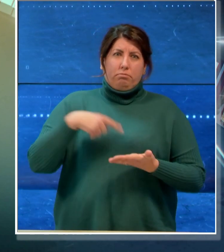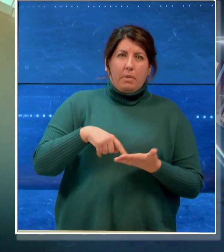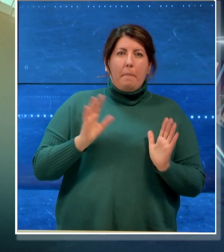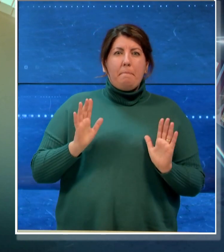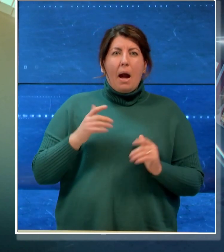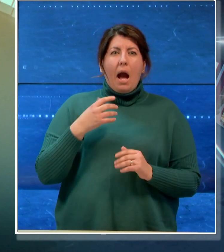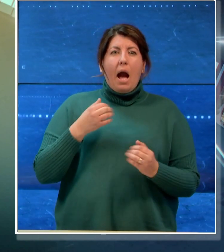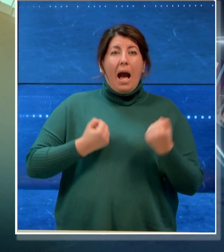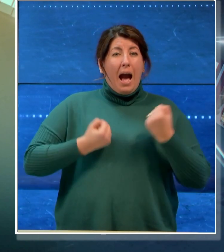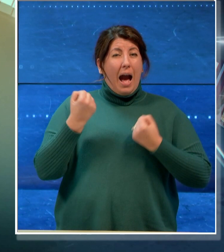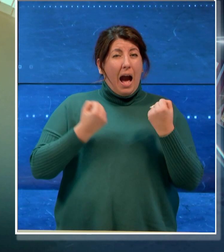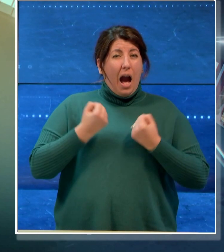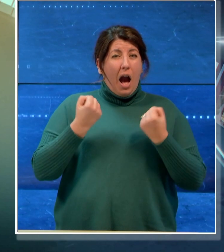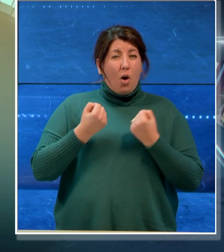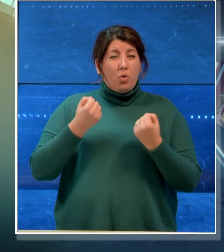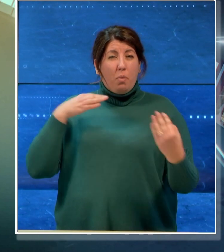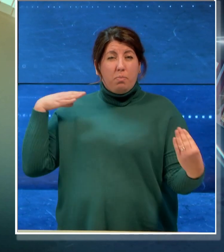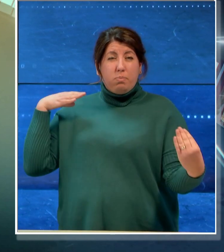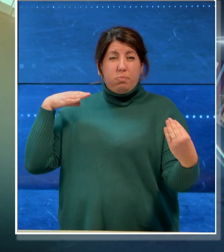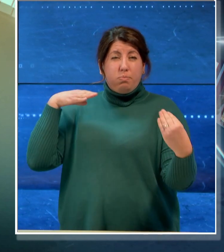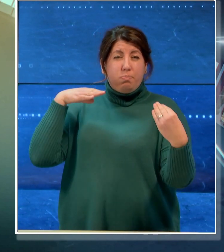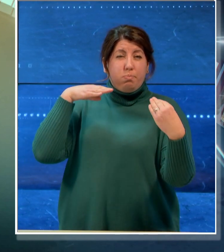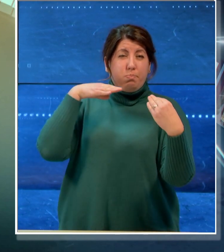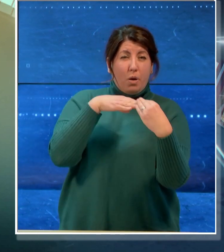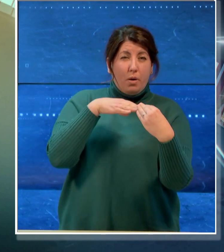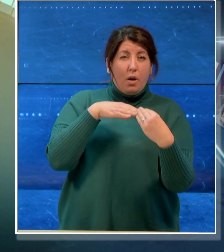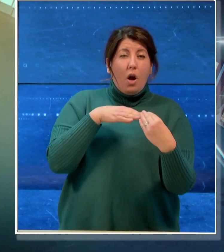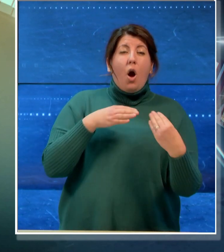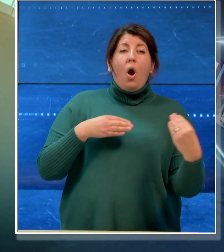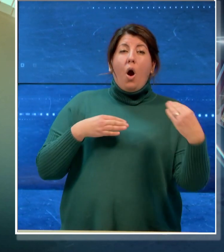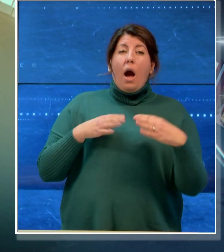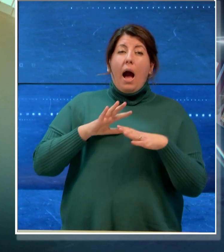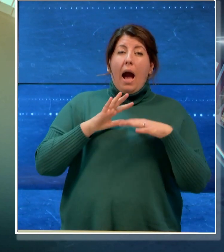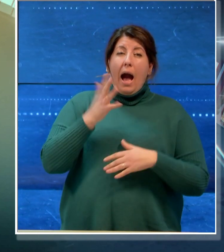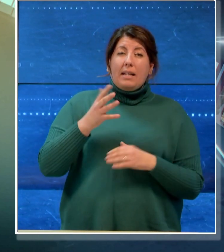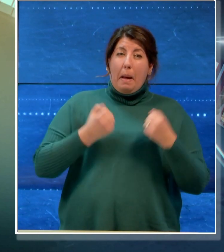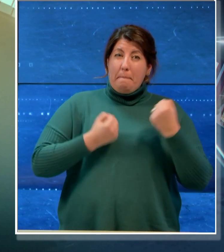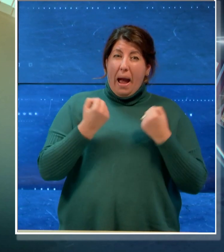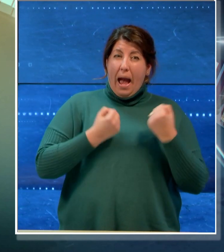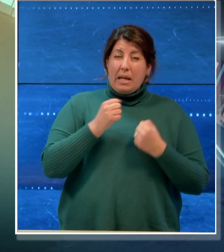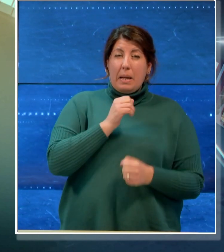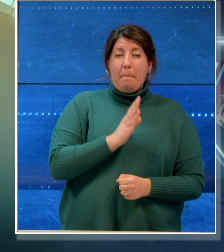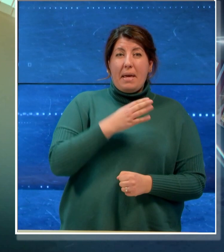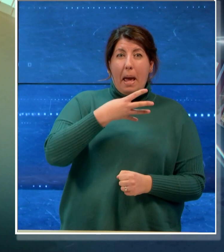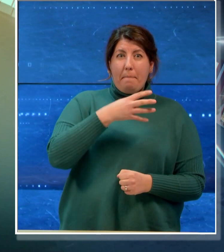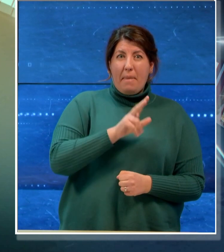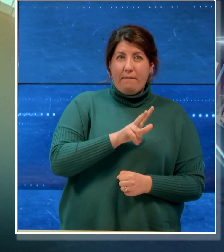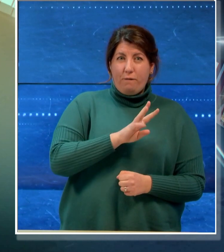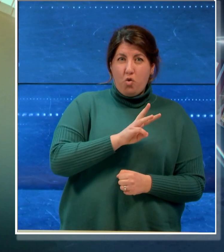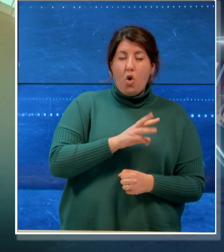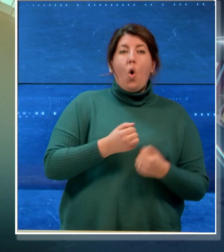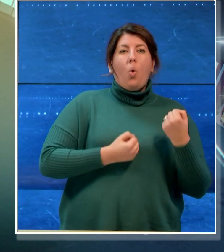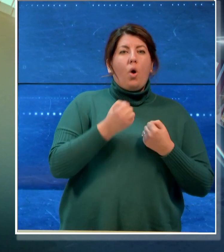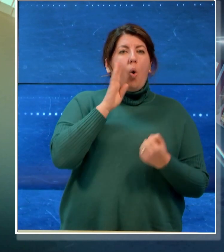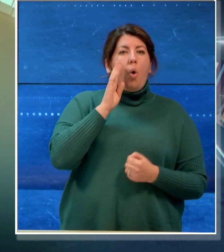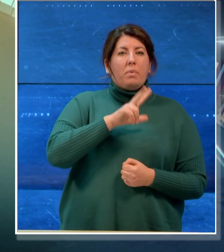si è scontrata con una BMW guidata da un 32enne trasferito in codice rosso all